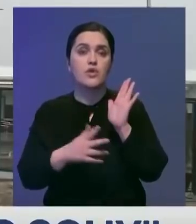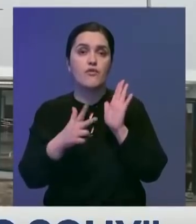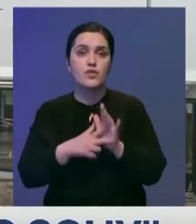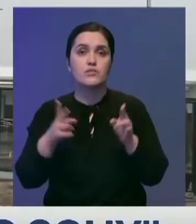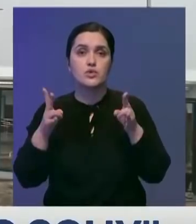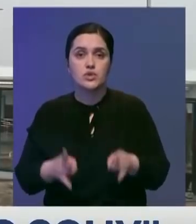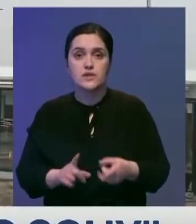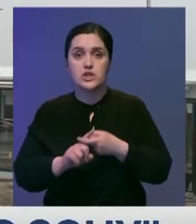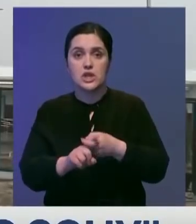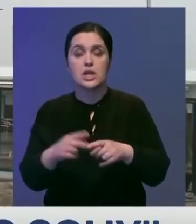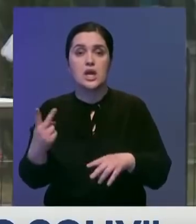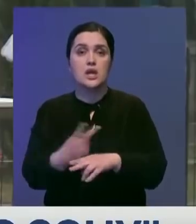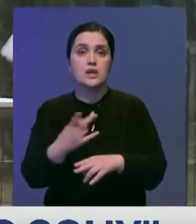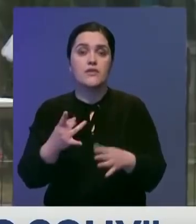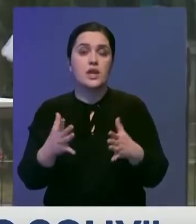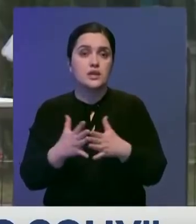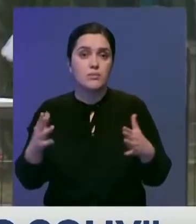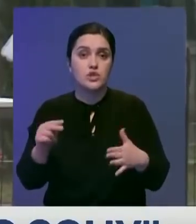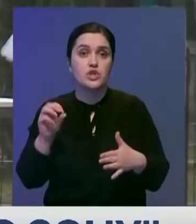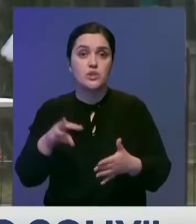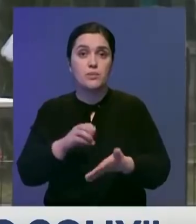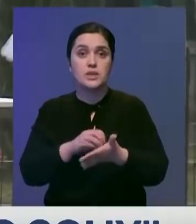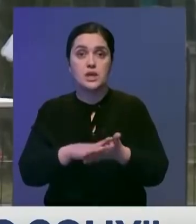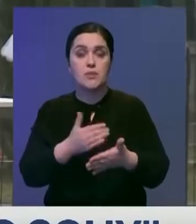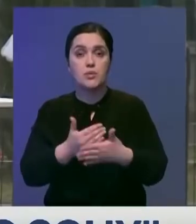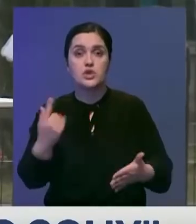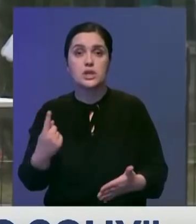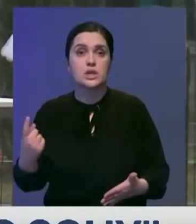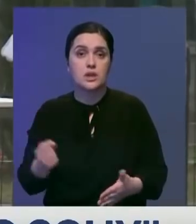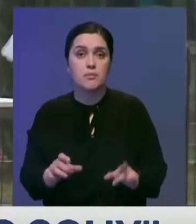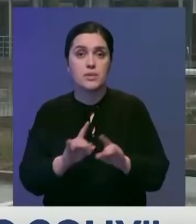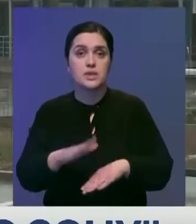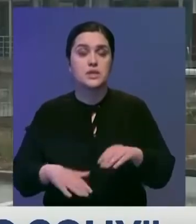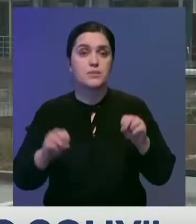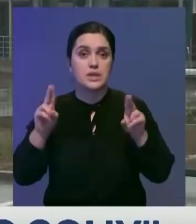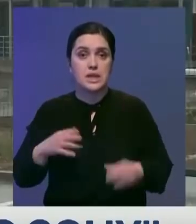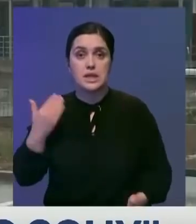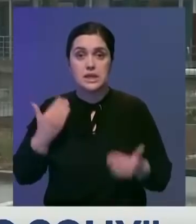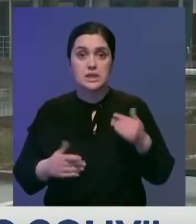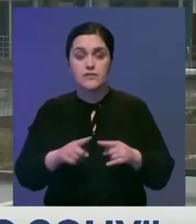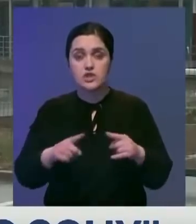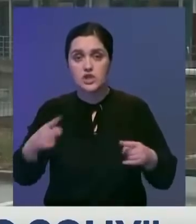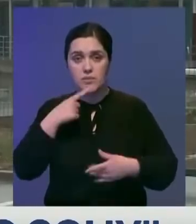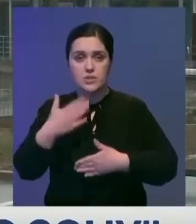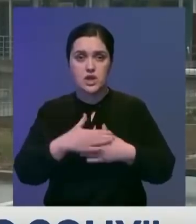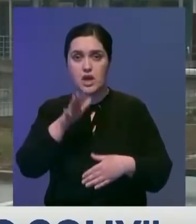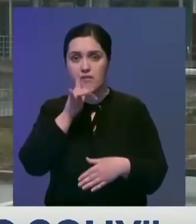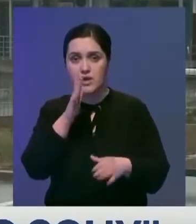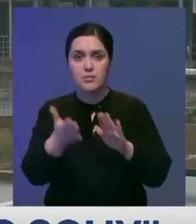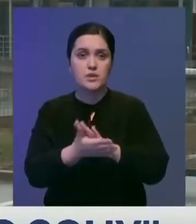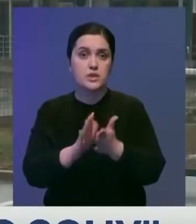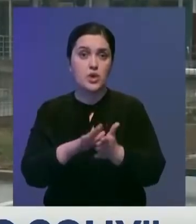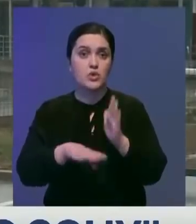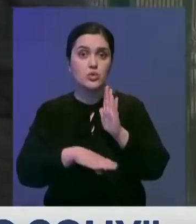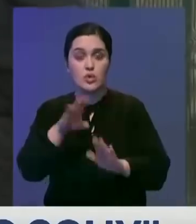98 случаев заражения. Это в два раза больше, чем показатели прошлой недели. По словам специалистов, если в течение ближайшего